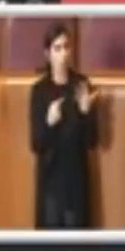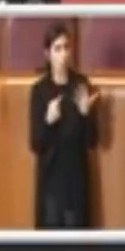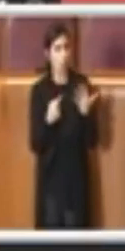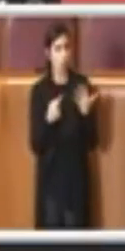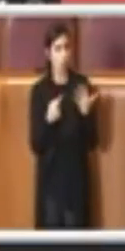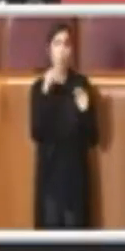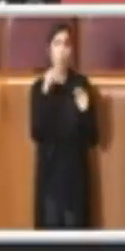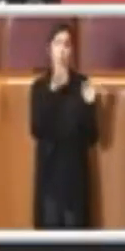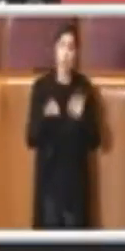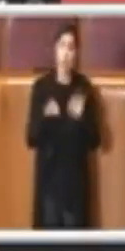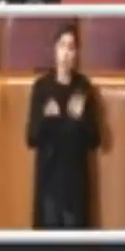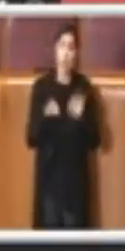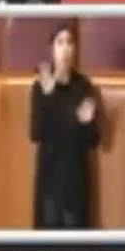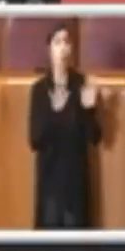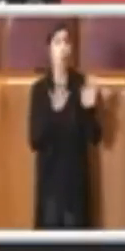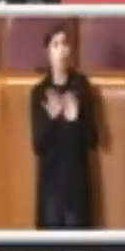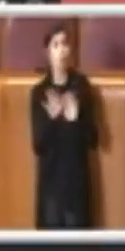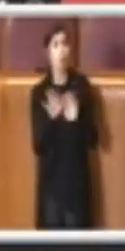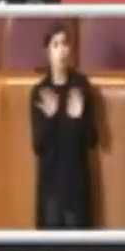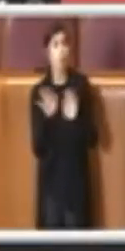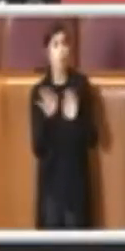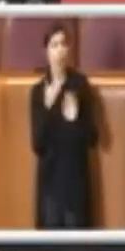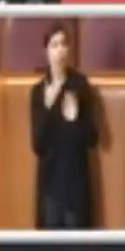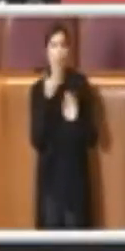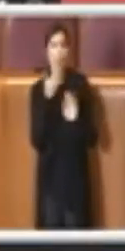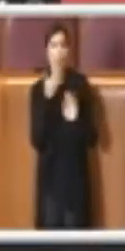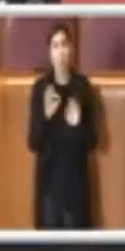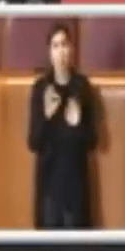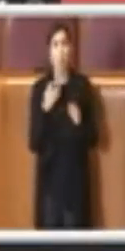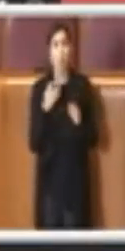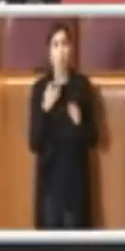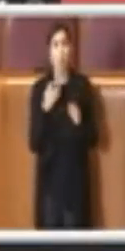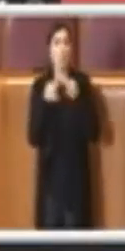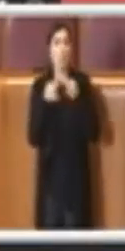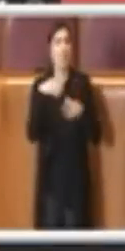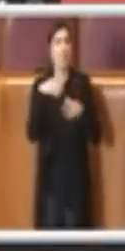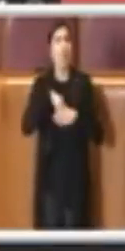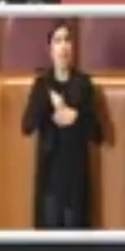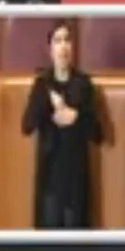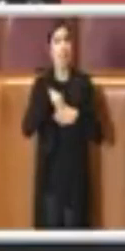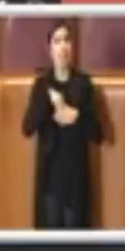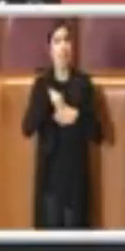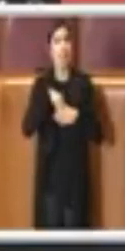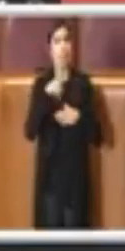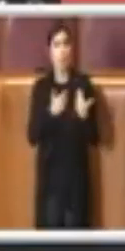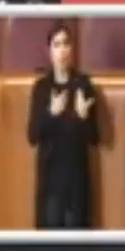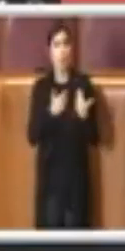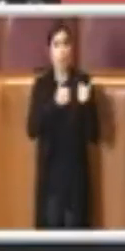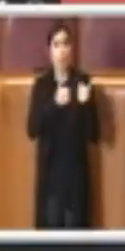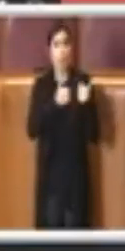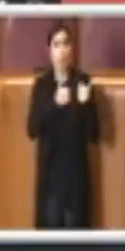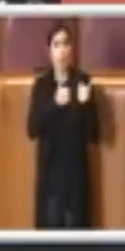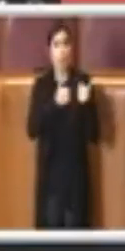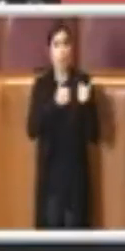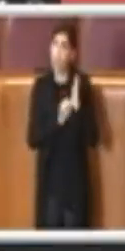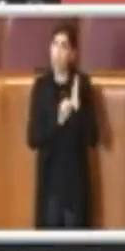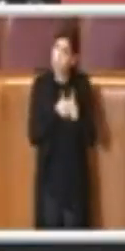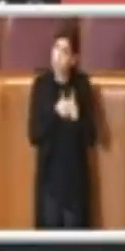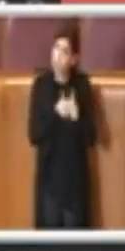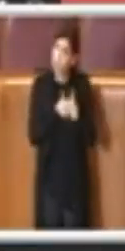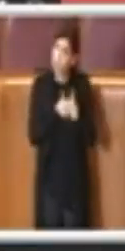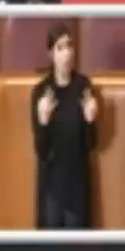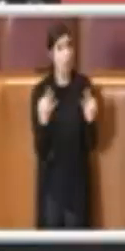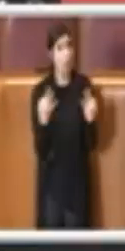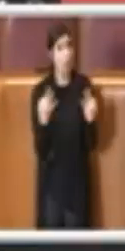e del cinema in virtù del senso appunto di responsabilità dimostrato nell'applicazione di misure medico e